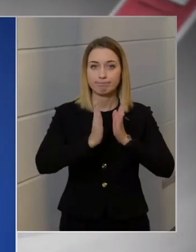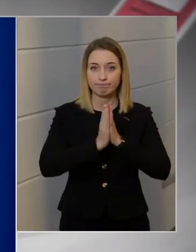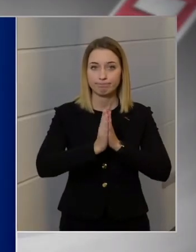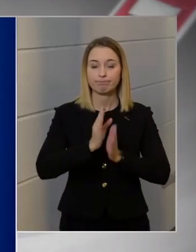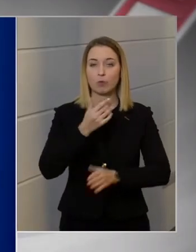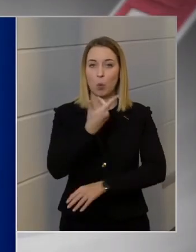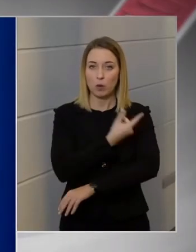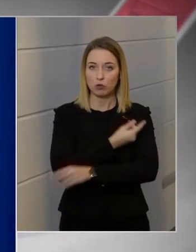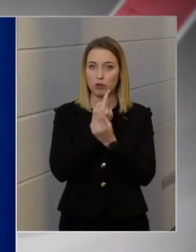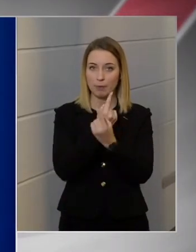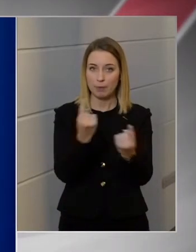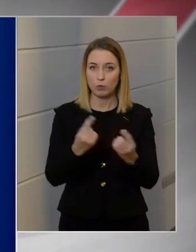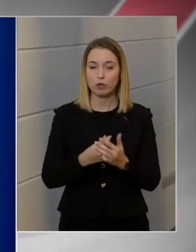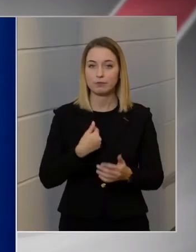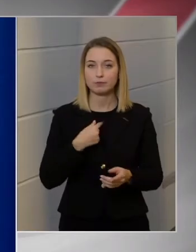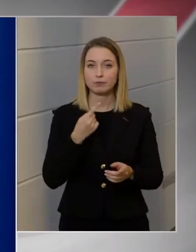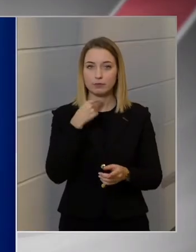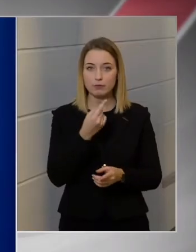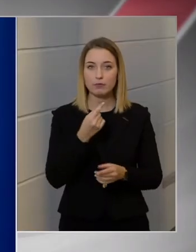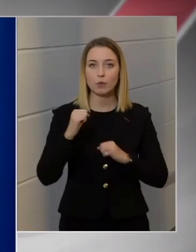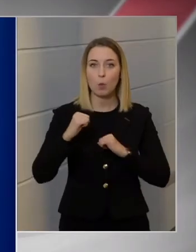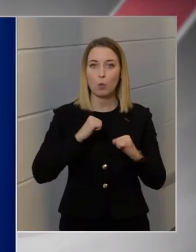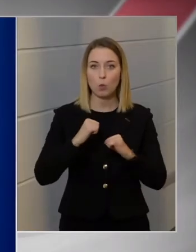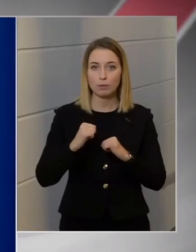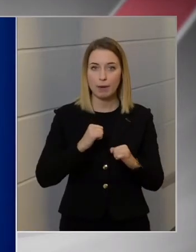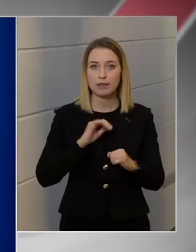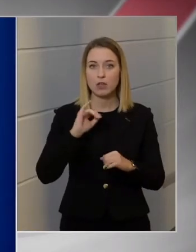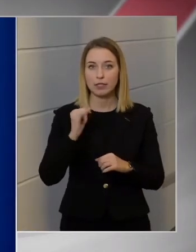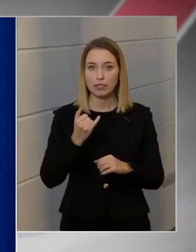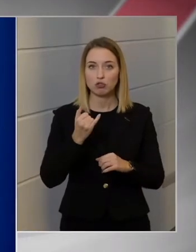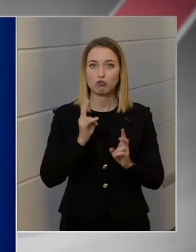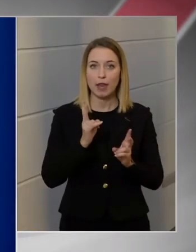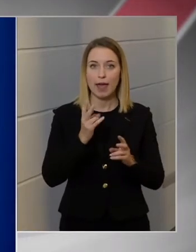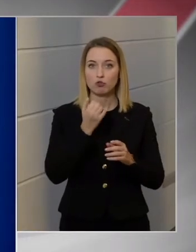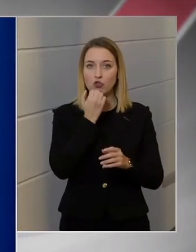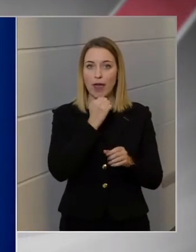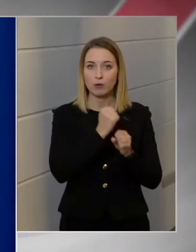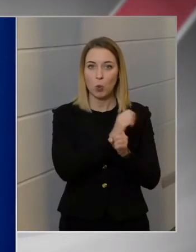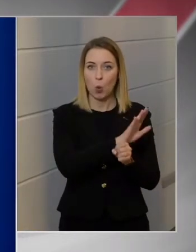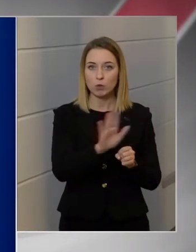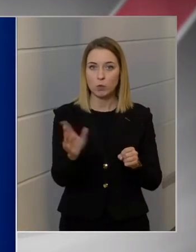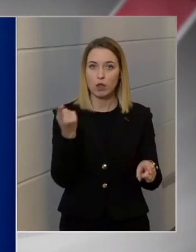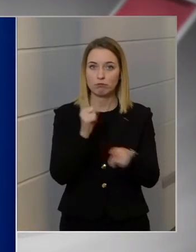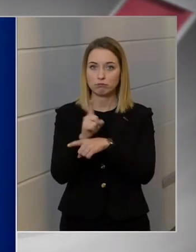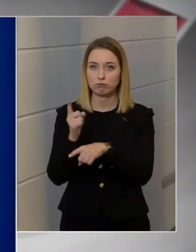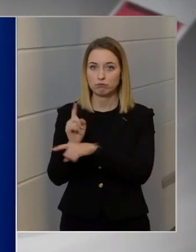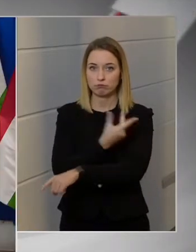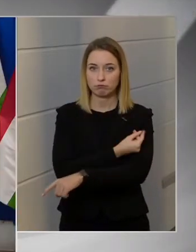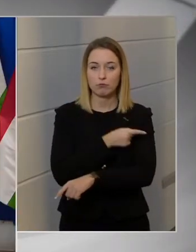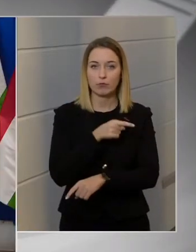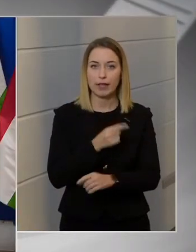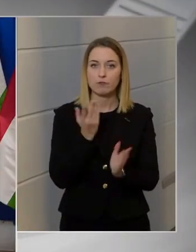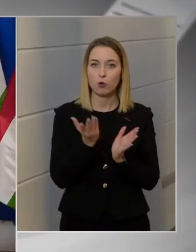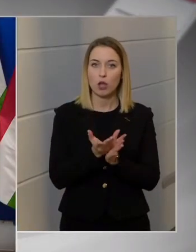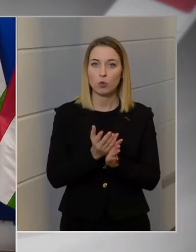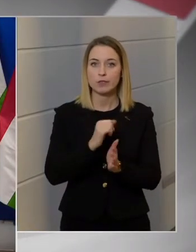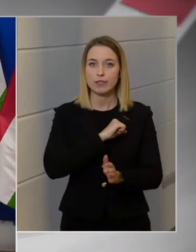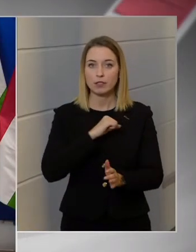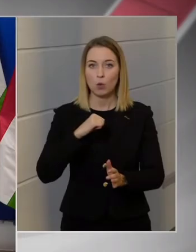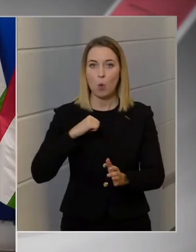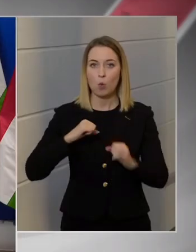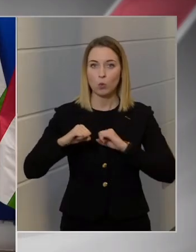meg magukat. Azt mondta, hogy az önkormányzatok is előírhatják majd a saját dolgozóiknak, akkor gondolom ez is valantkozik az önkormányzati